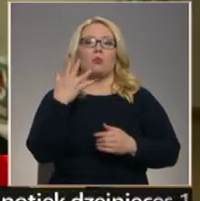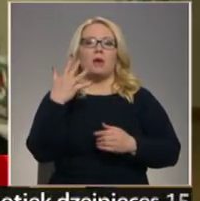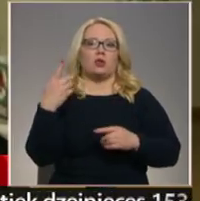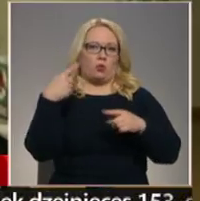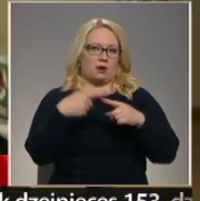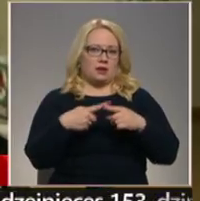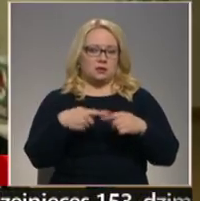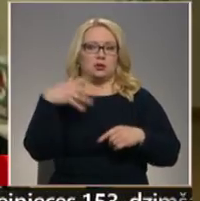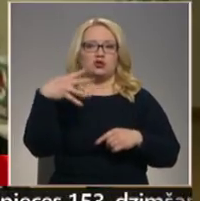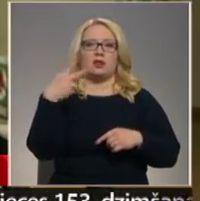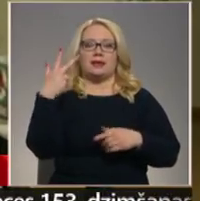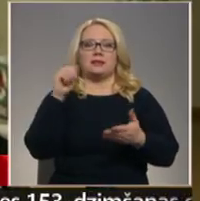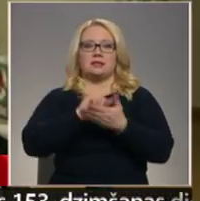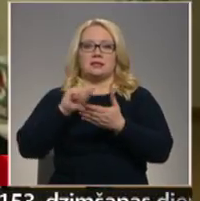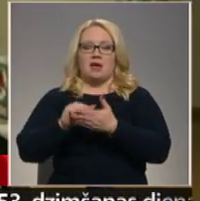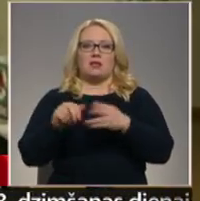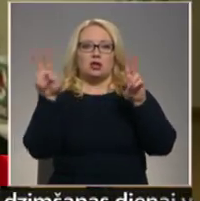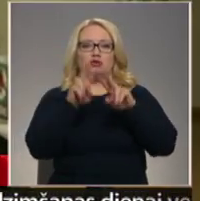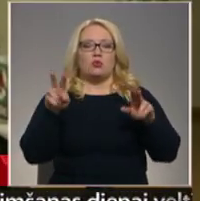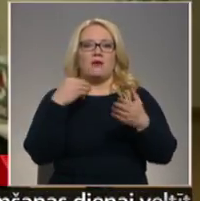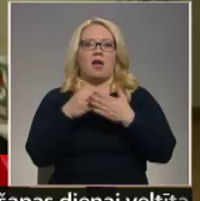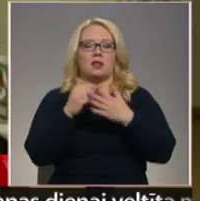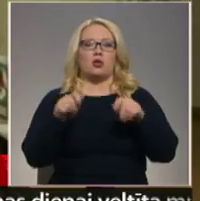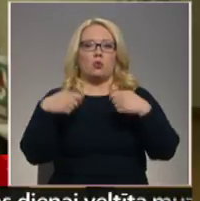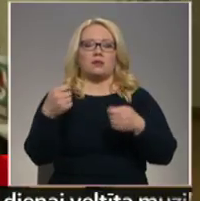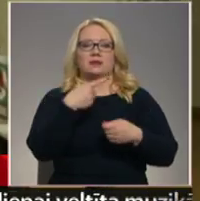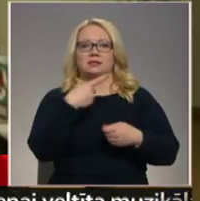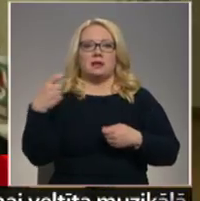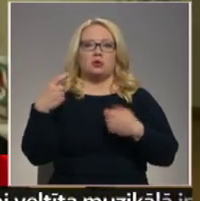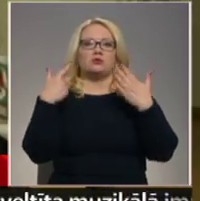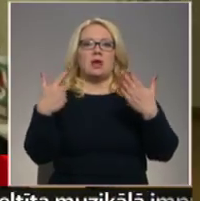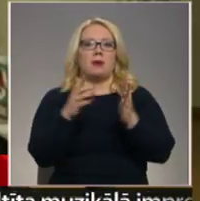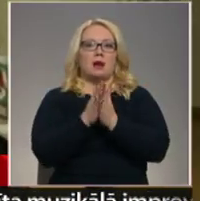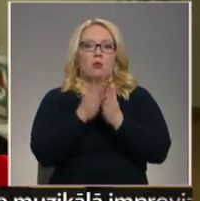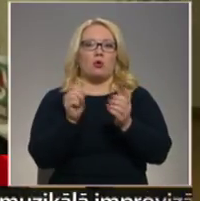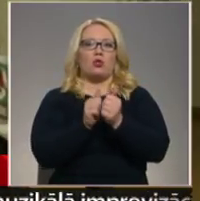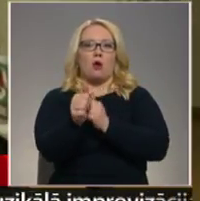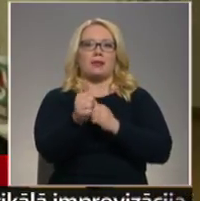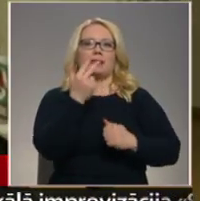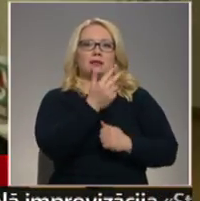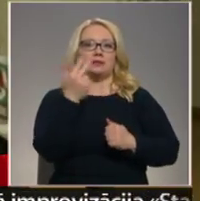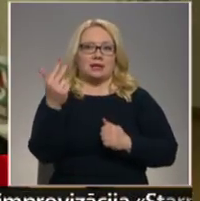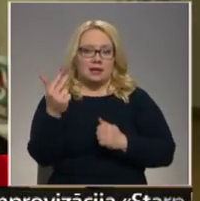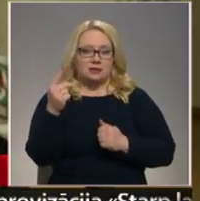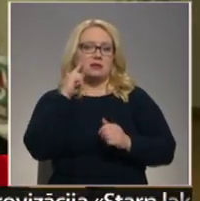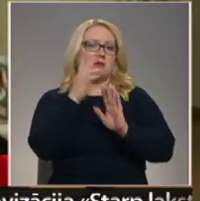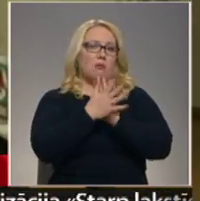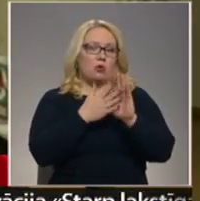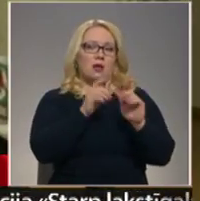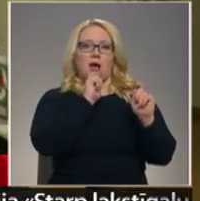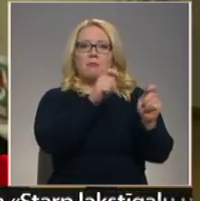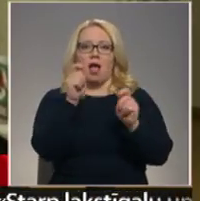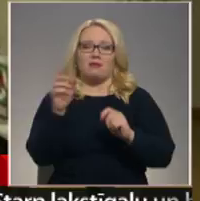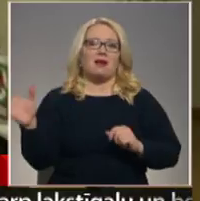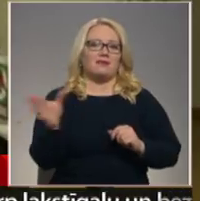43 izdevēja žūrijas vērtējumam, šogad nodeva 107 grāmatas, no kurām nominētas 33. saprotams, ka balvas